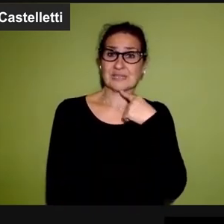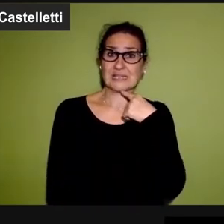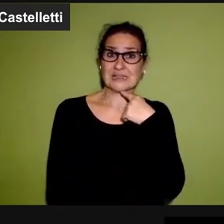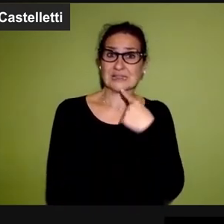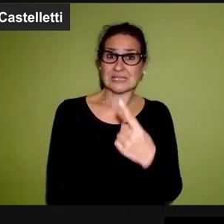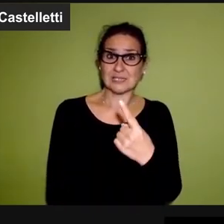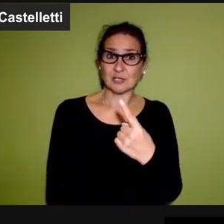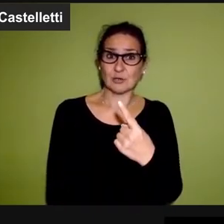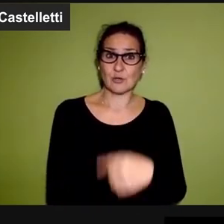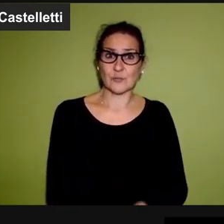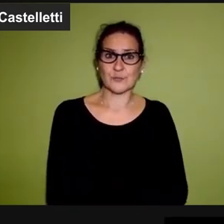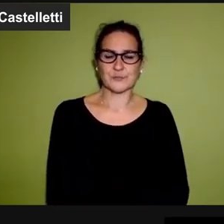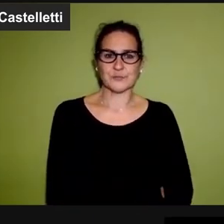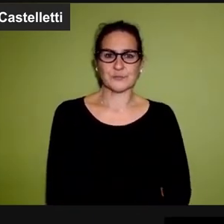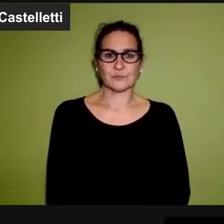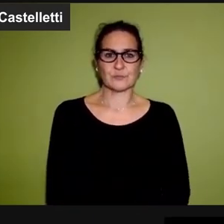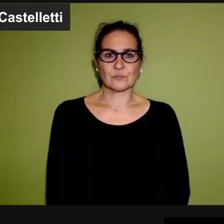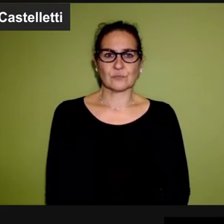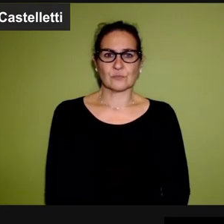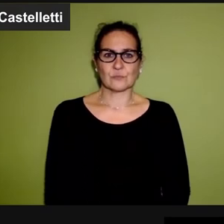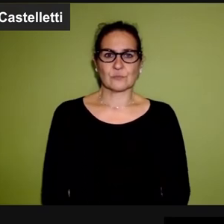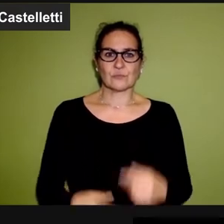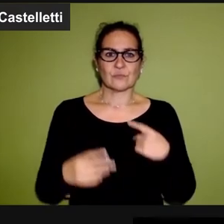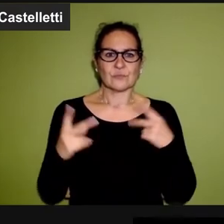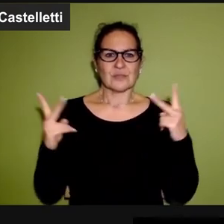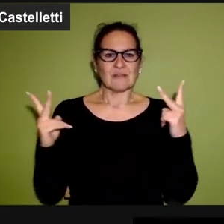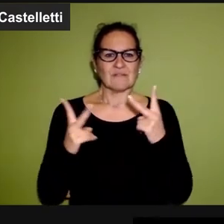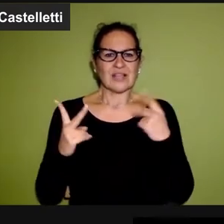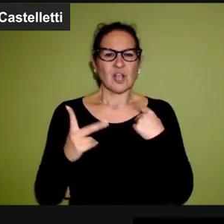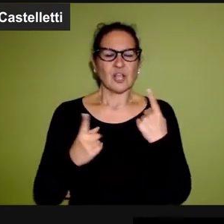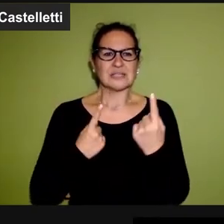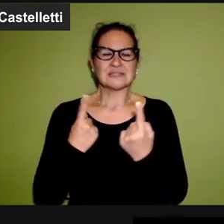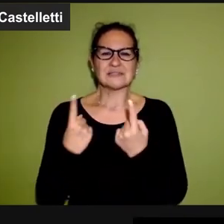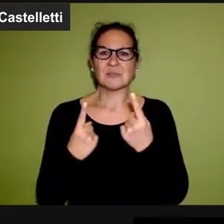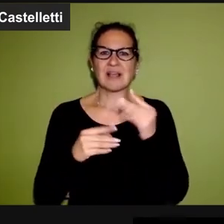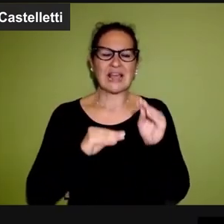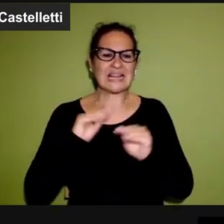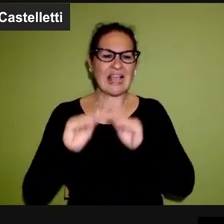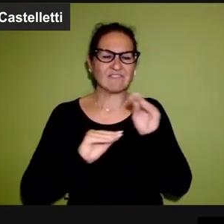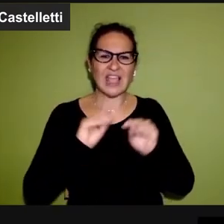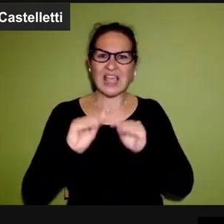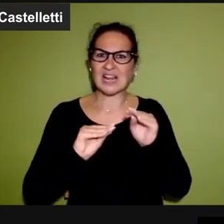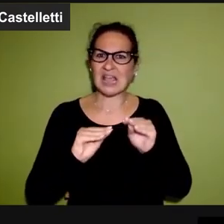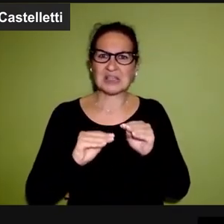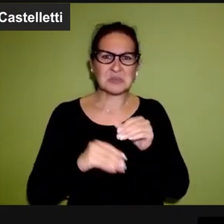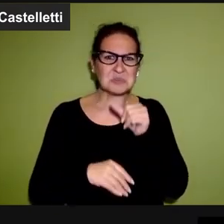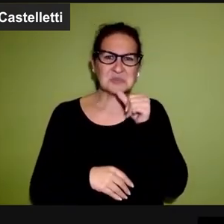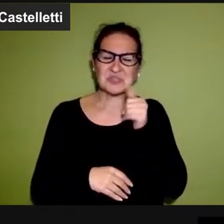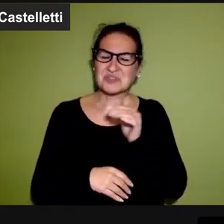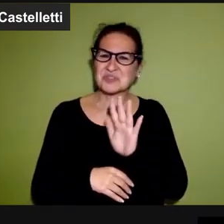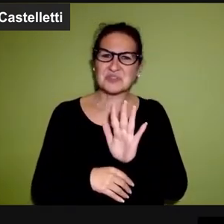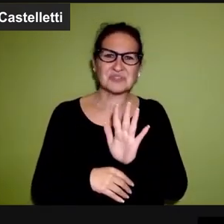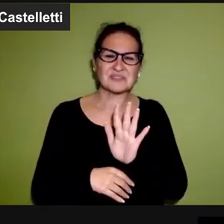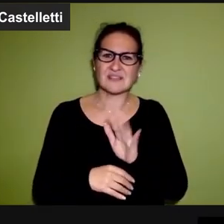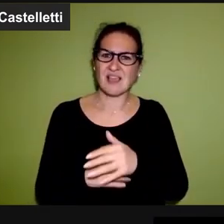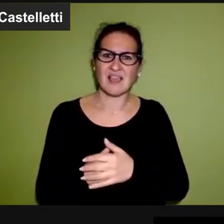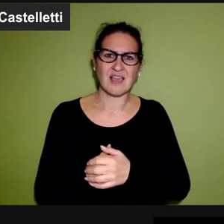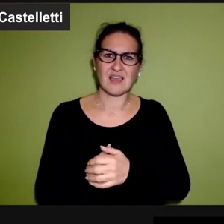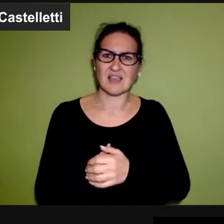Per questo io dico che in realtà la questione non dovrebbe neanche essere sottoposta al referendum,